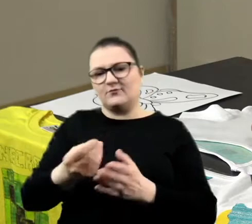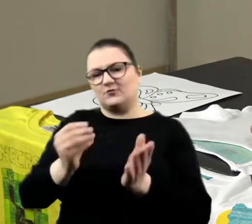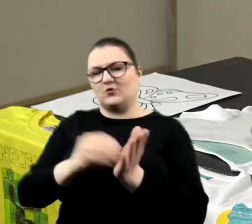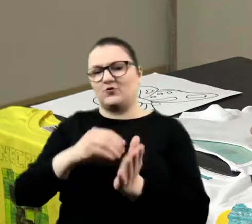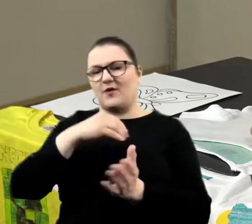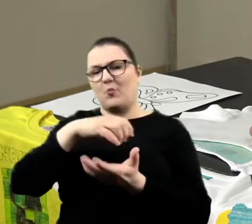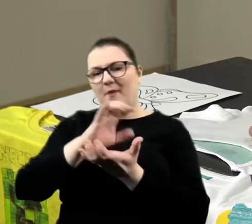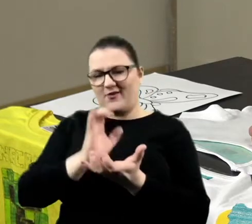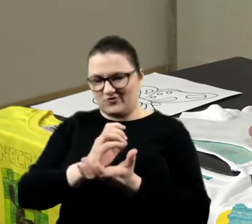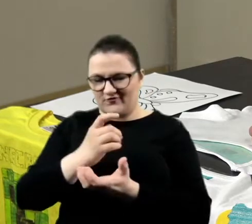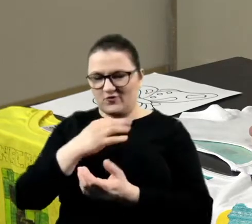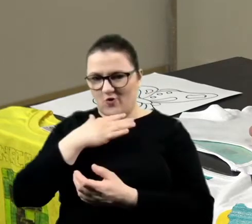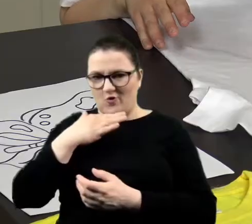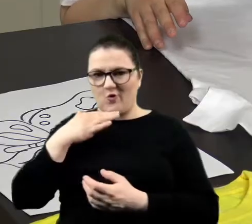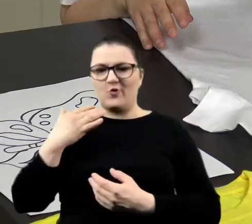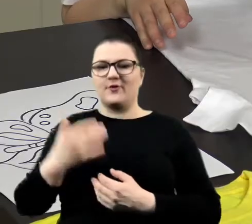koloru.